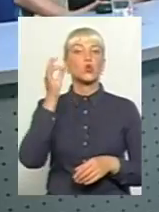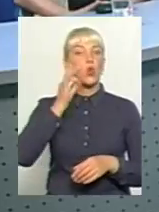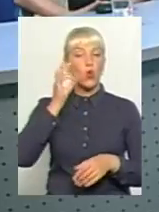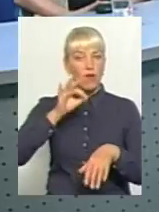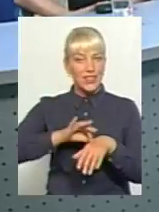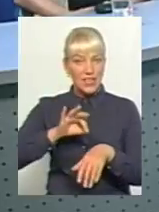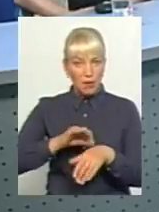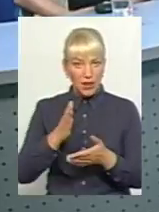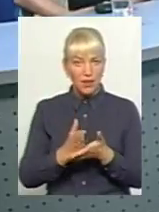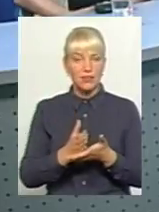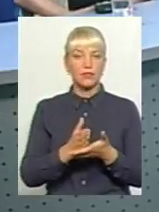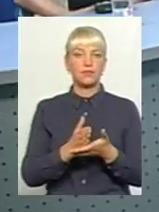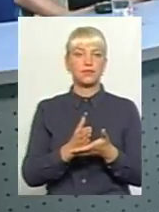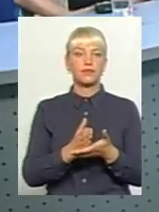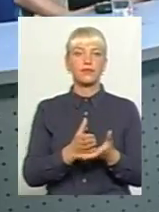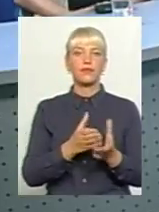діабет,